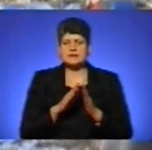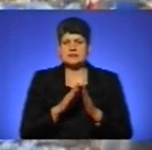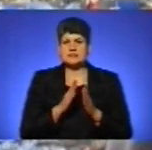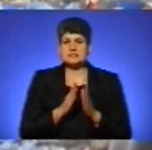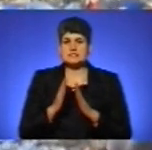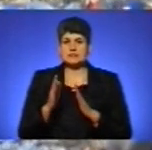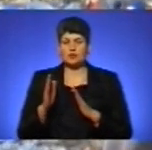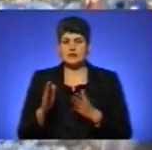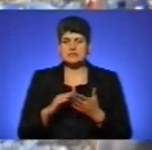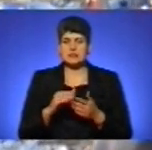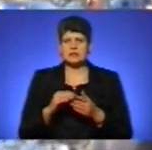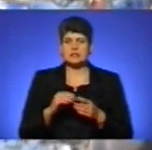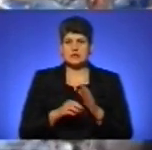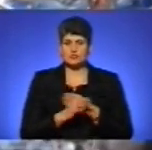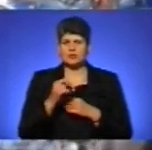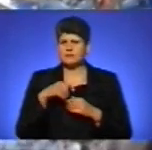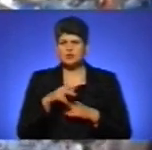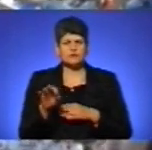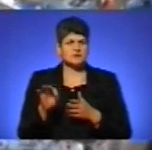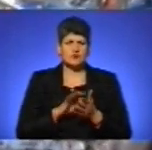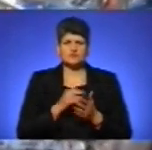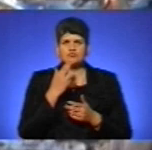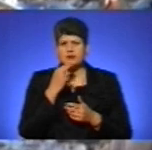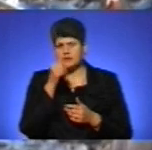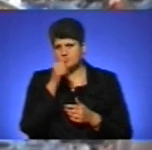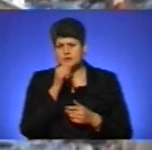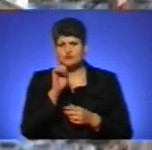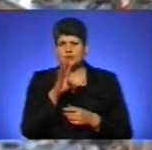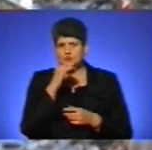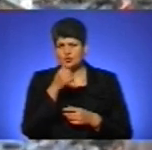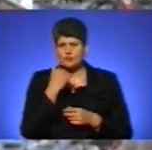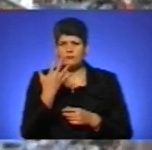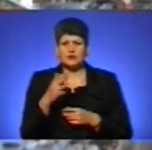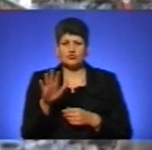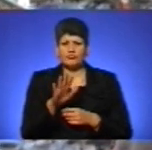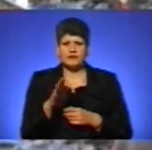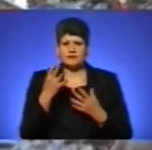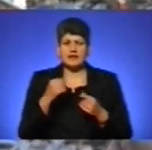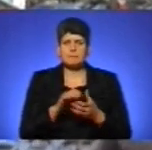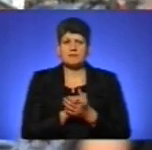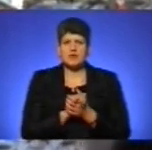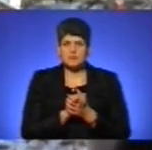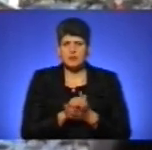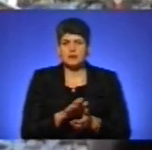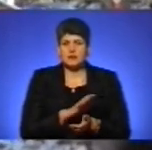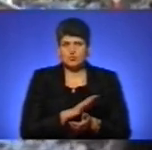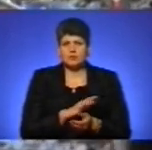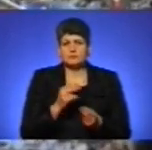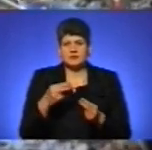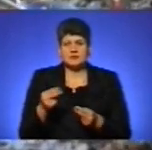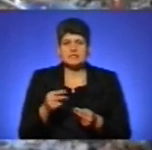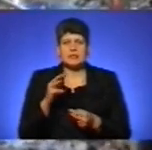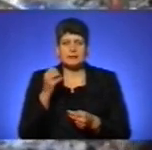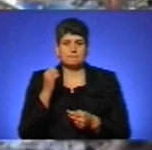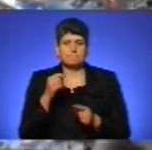Сході, він пішов зразу. Ще в червні місяці 14 року, 5 вересня, в день перемир'я, який був підписаний Мінській